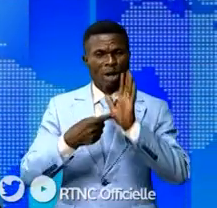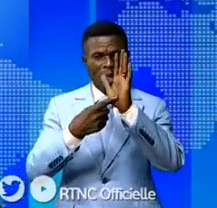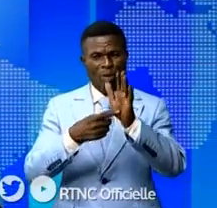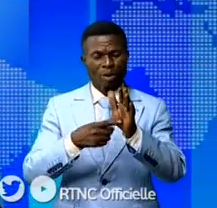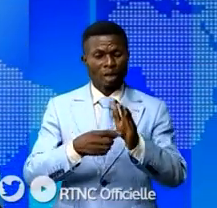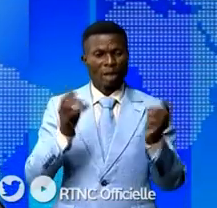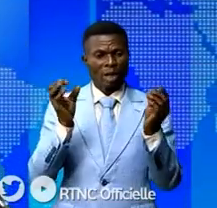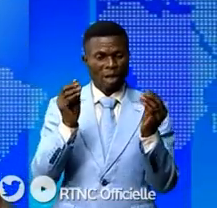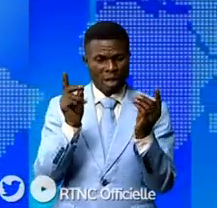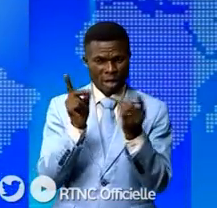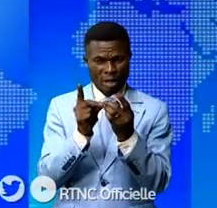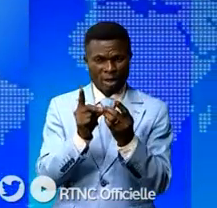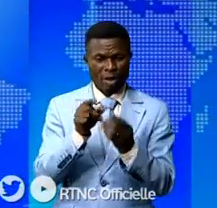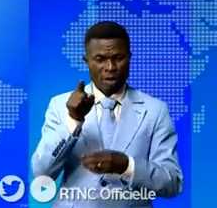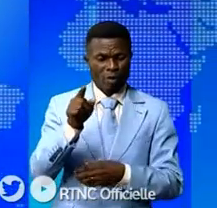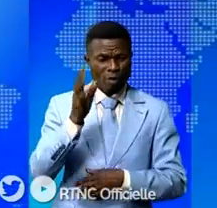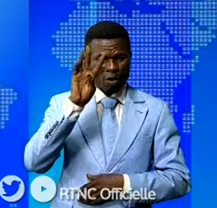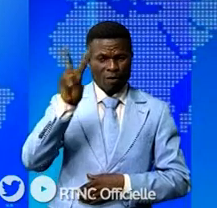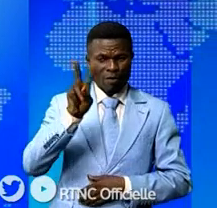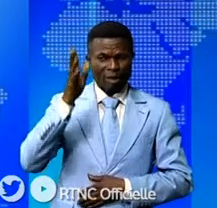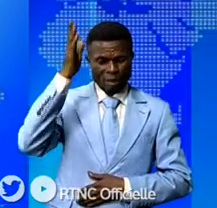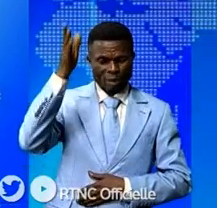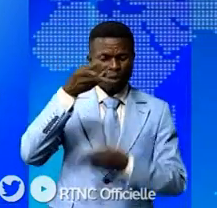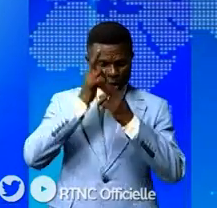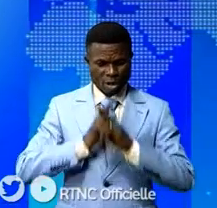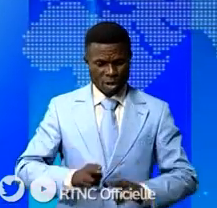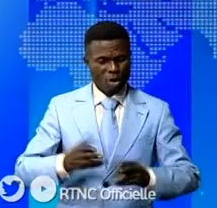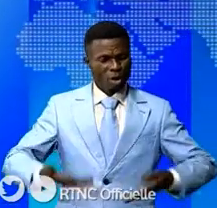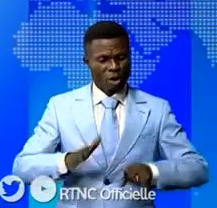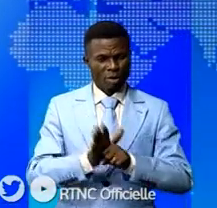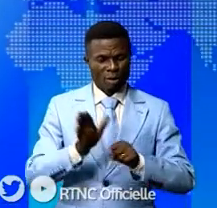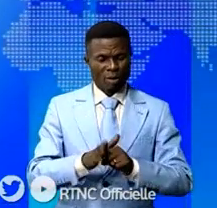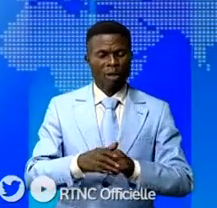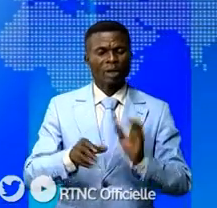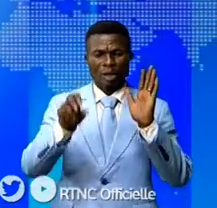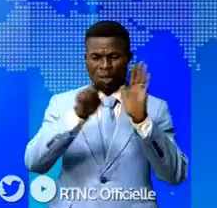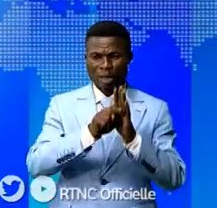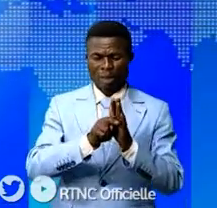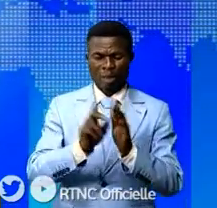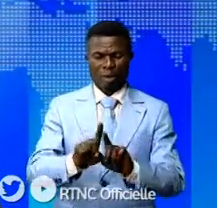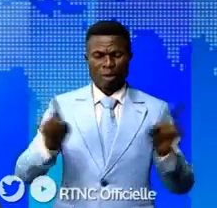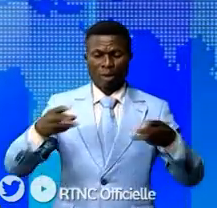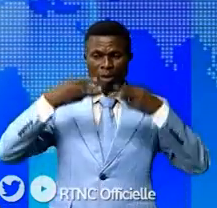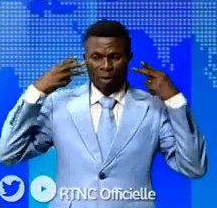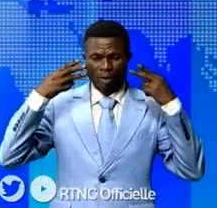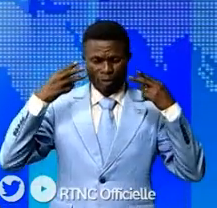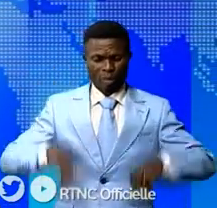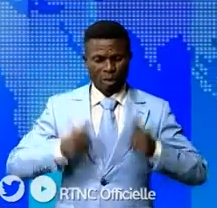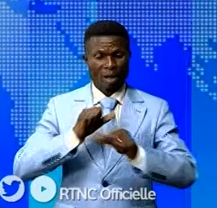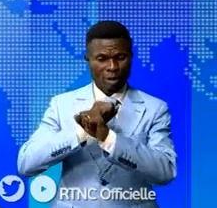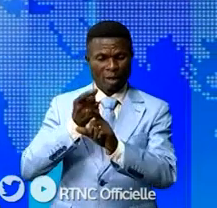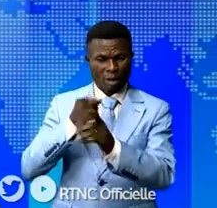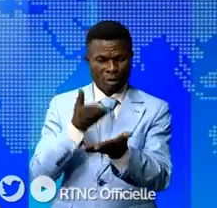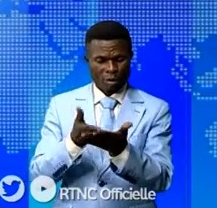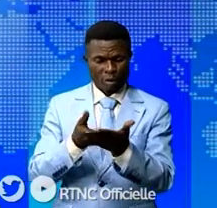retrouve le vendredi prochain à la même heure et avec le même plaisir respectez les gestes barrières votre vie en dépend